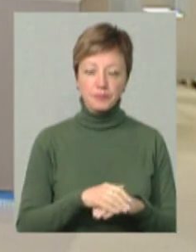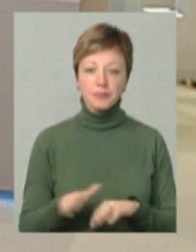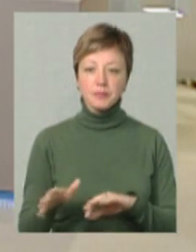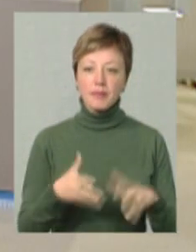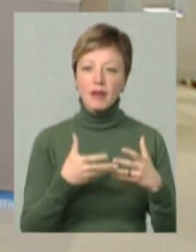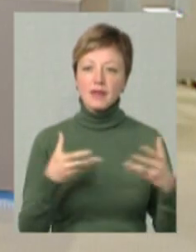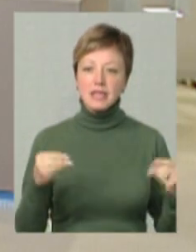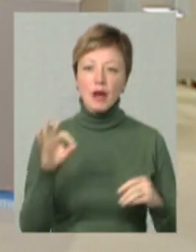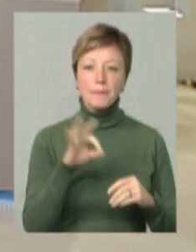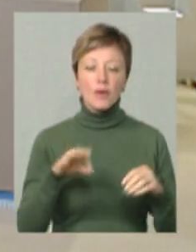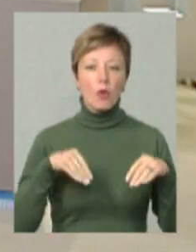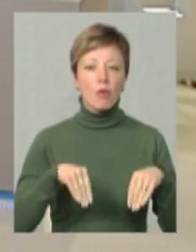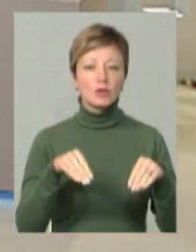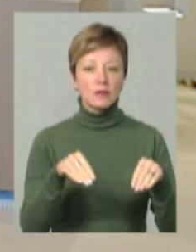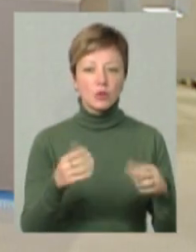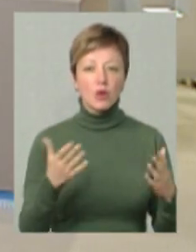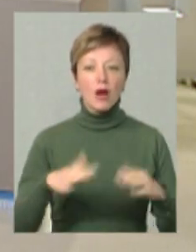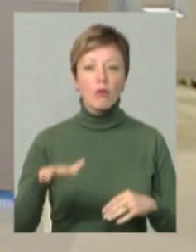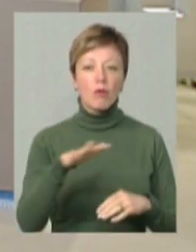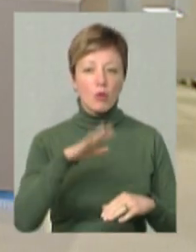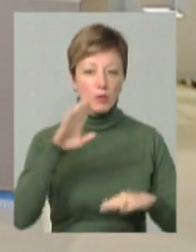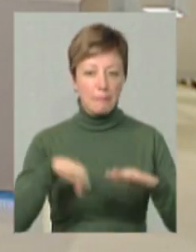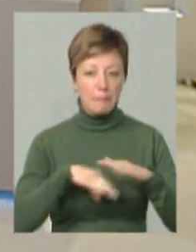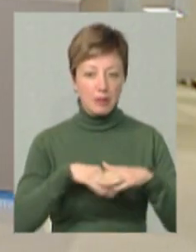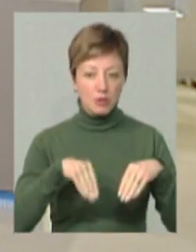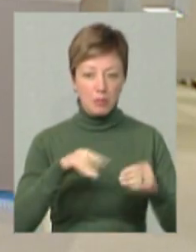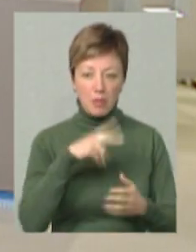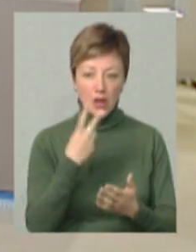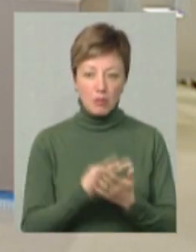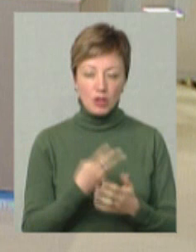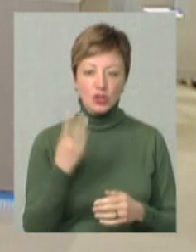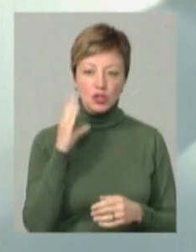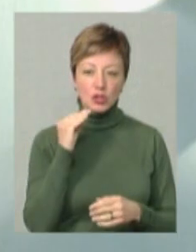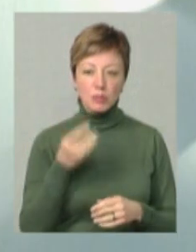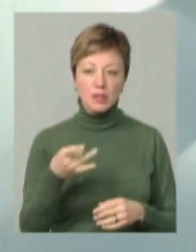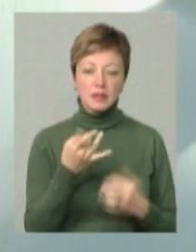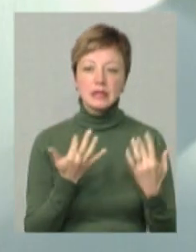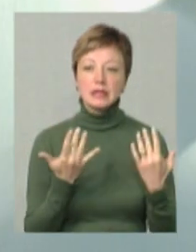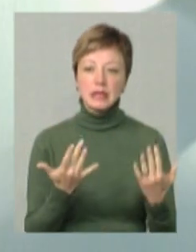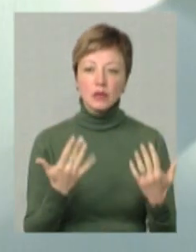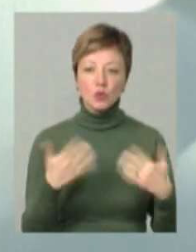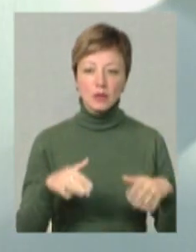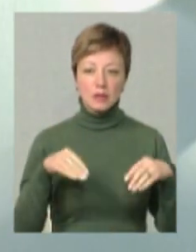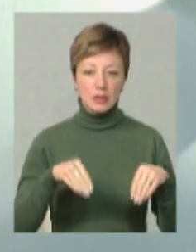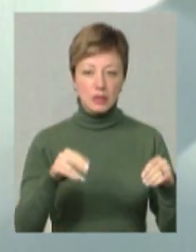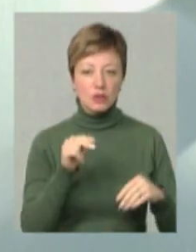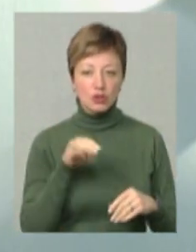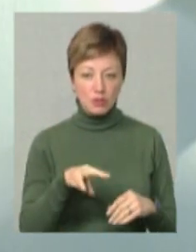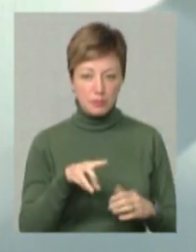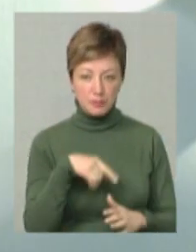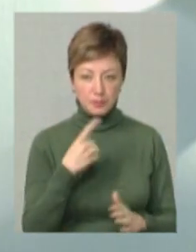тож про посівну. Які площі під посівну передбачували на Шепетівщині, скільки вже засіяно і чим?